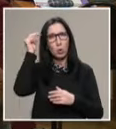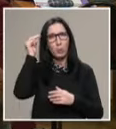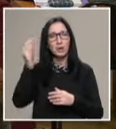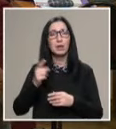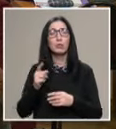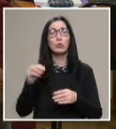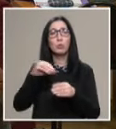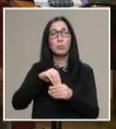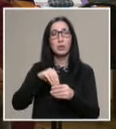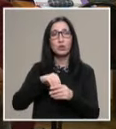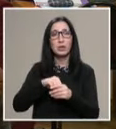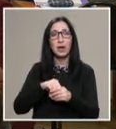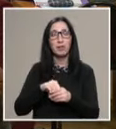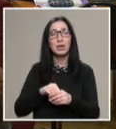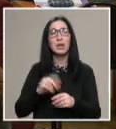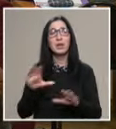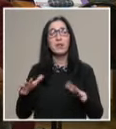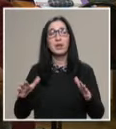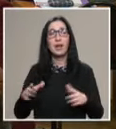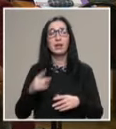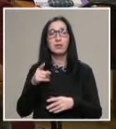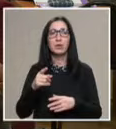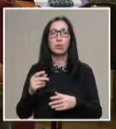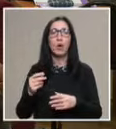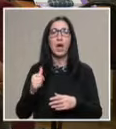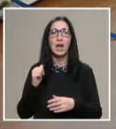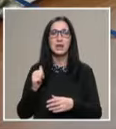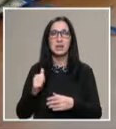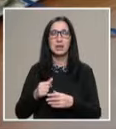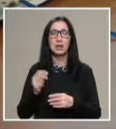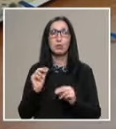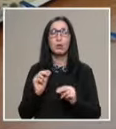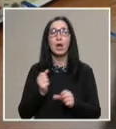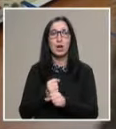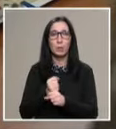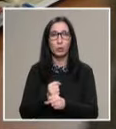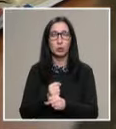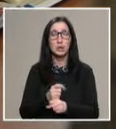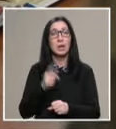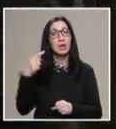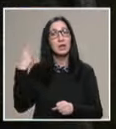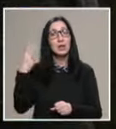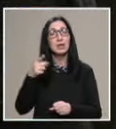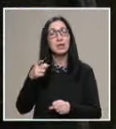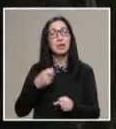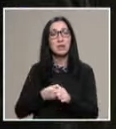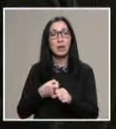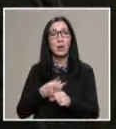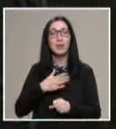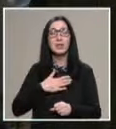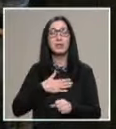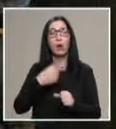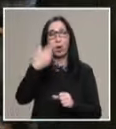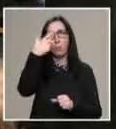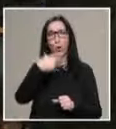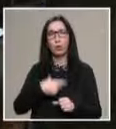причисляват към тяхните компетентности и влияят и върху атестирането на служителите. Идеята е те да си направят накрая свое